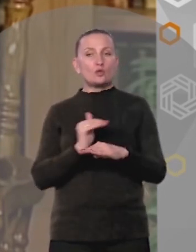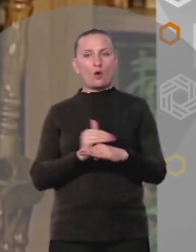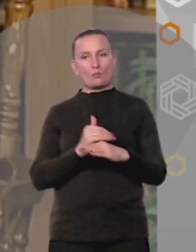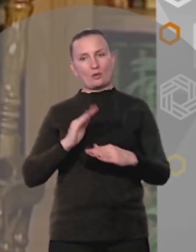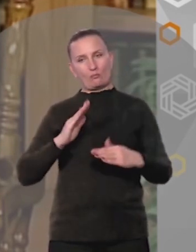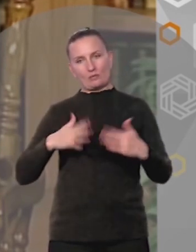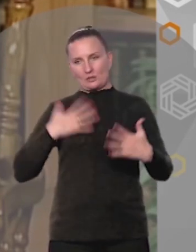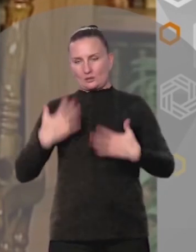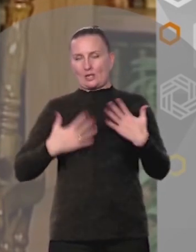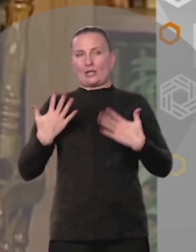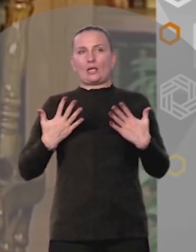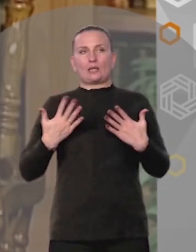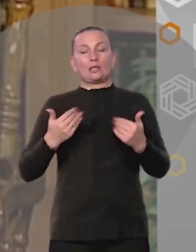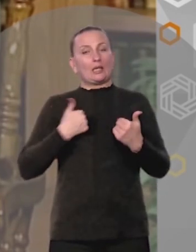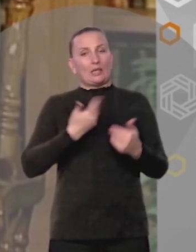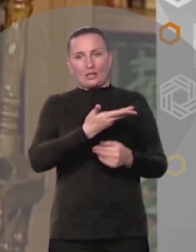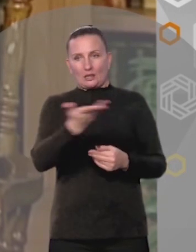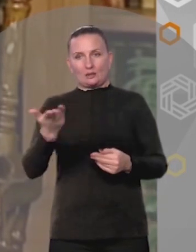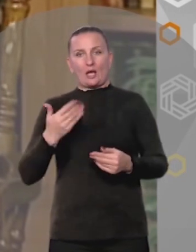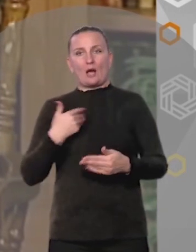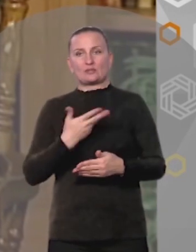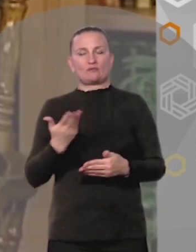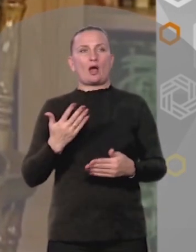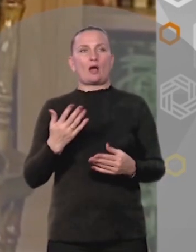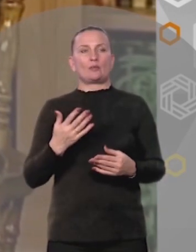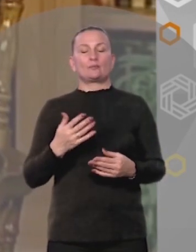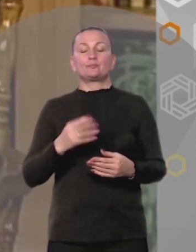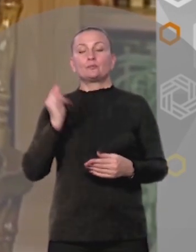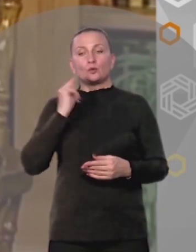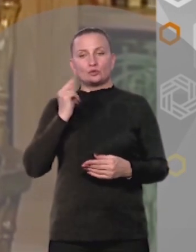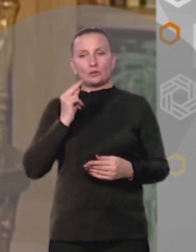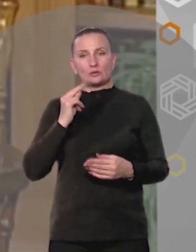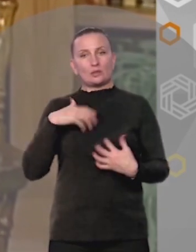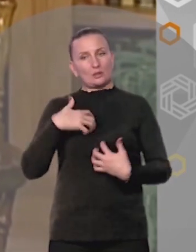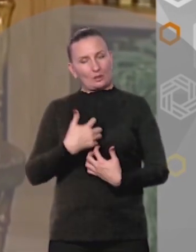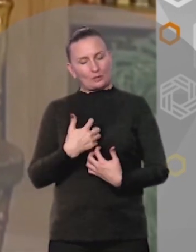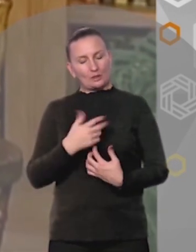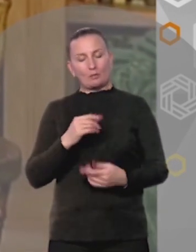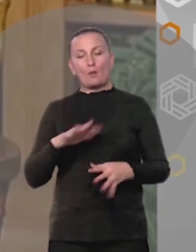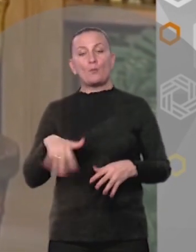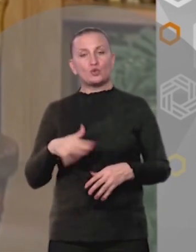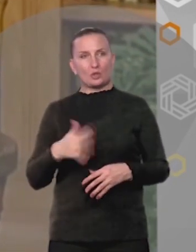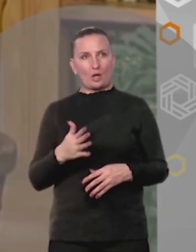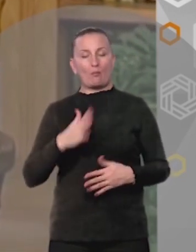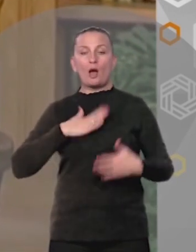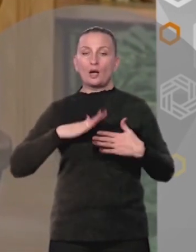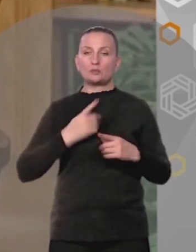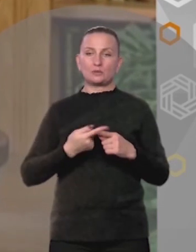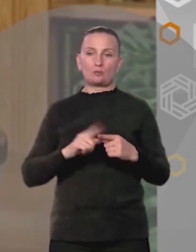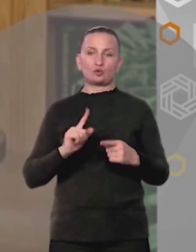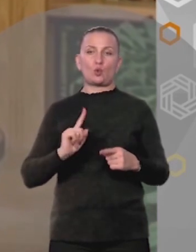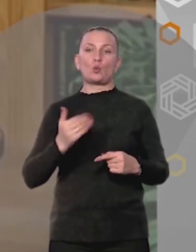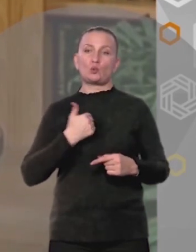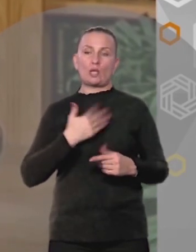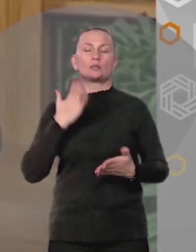настроении Вот и нам бы с вами Дорогие мои Научиться не роптать По пустякам А радоваться Тому Что